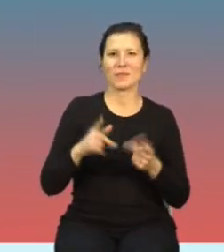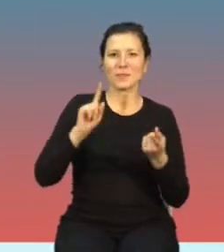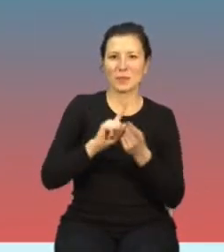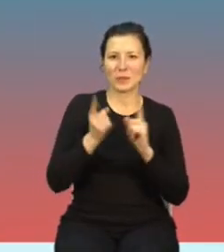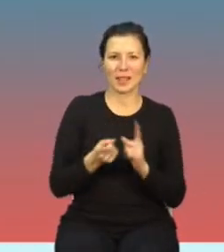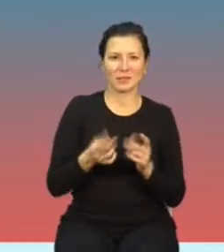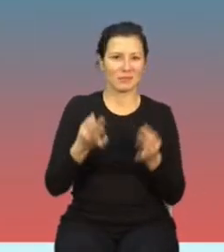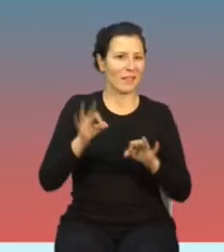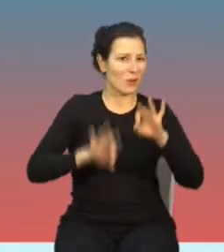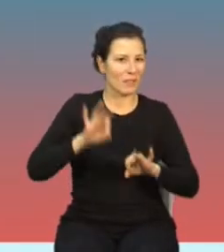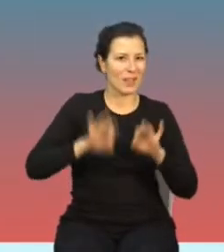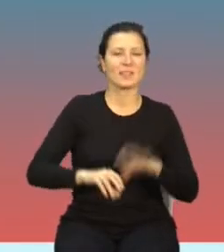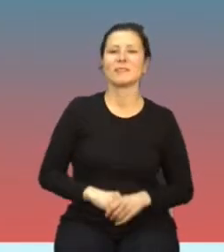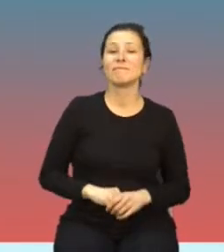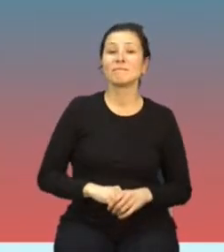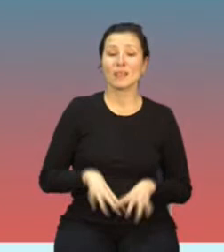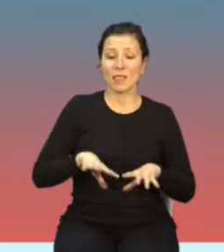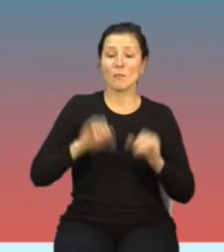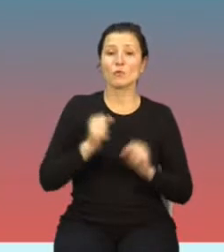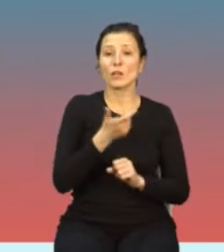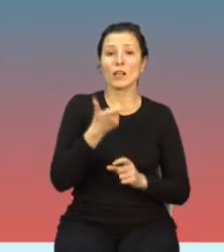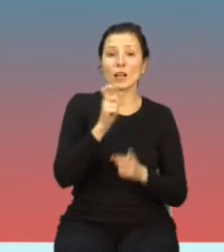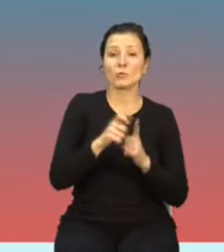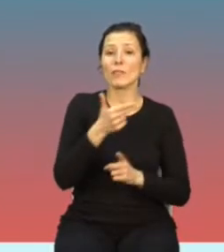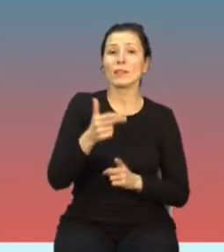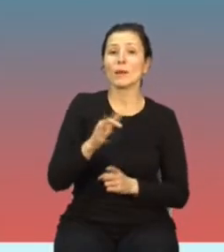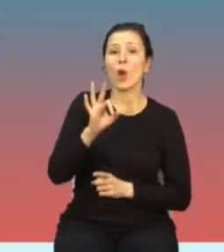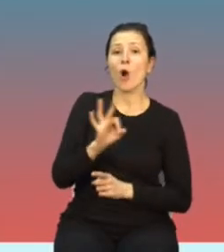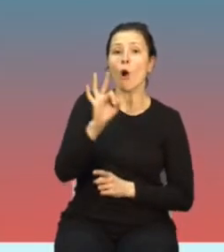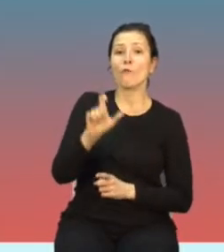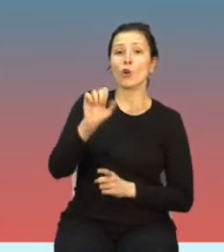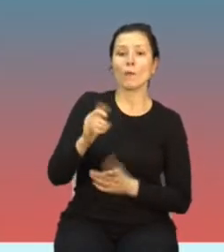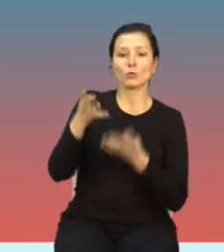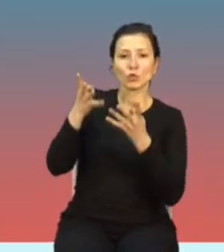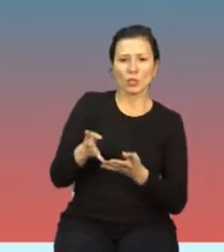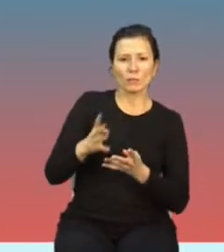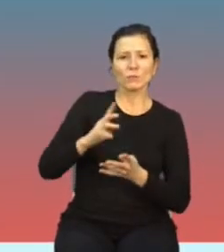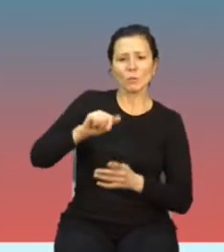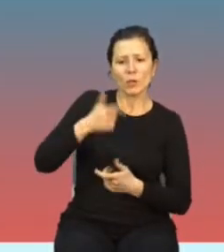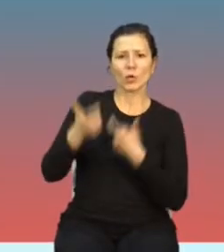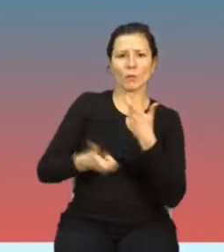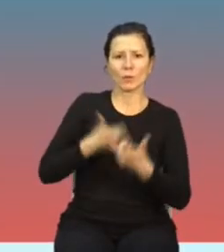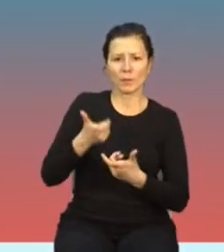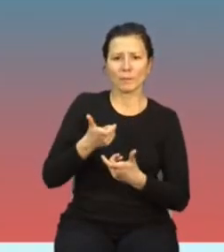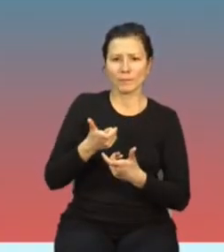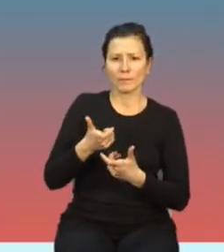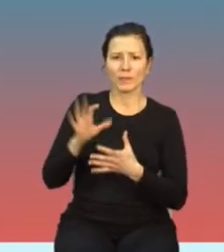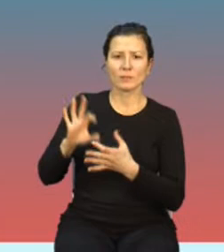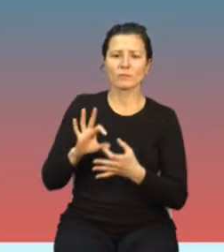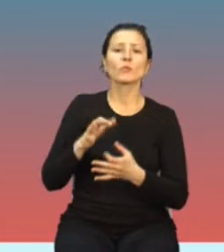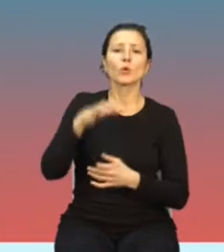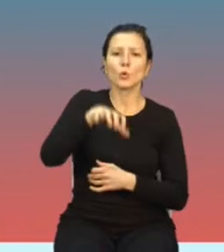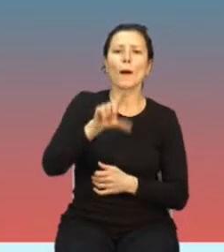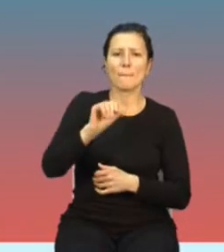Najpierw kilka słów na temat Ofcomu, czym się zajmujemy w zakresie PEM-u i w jaki sposób